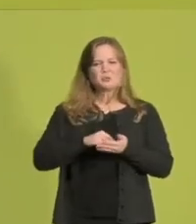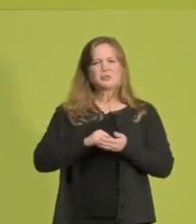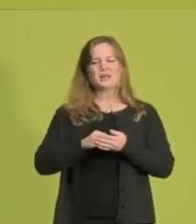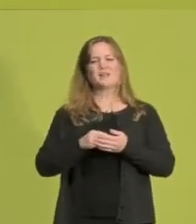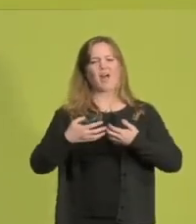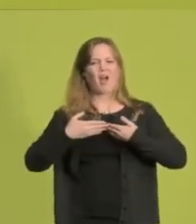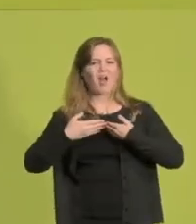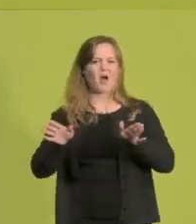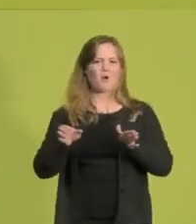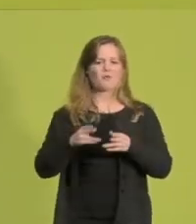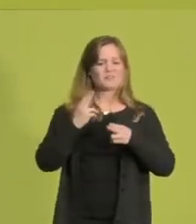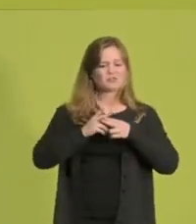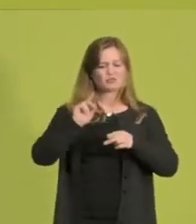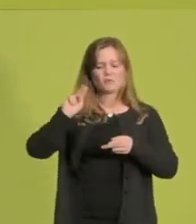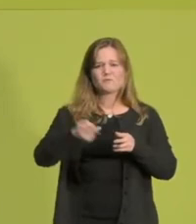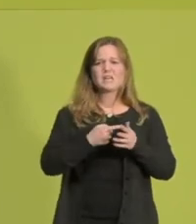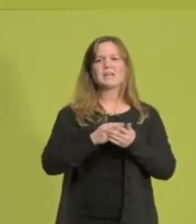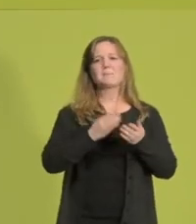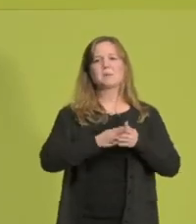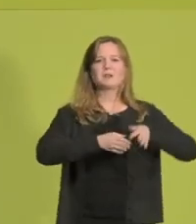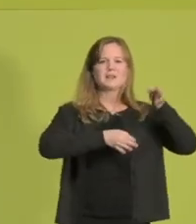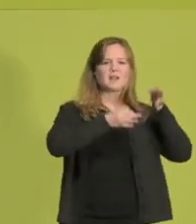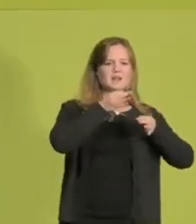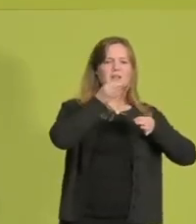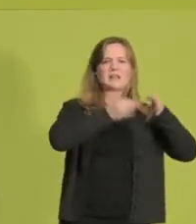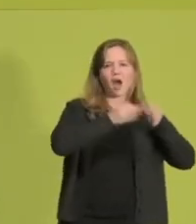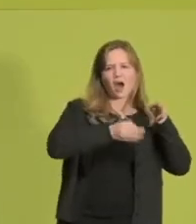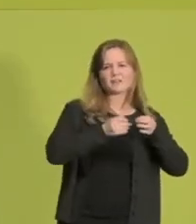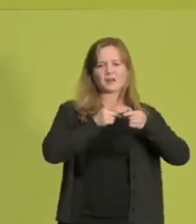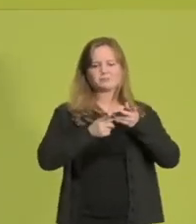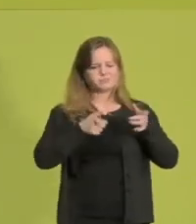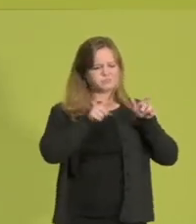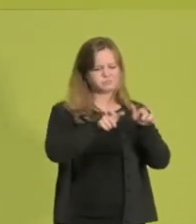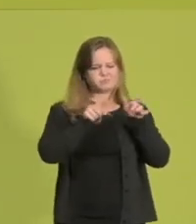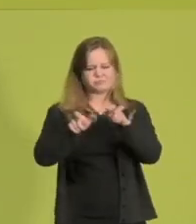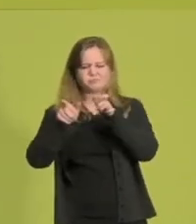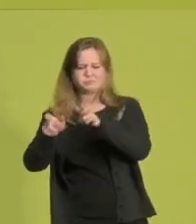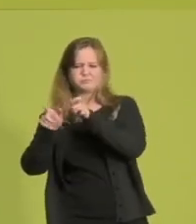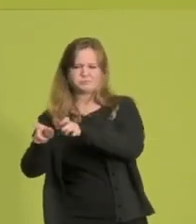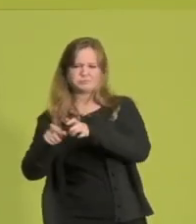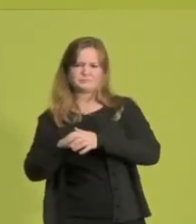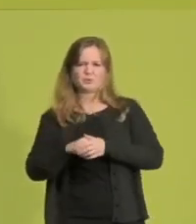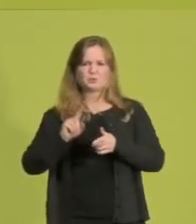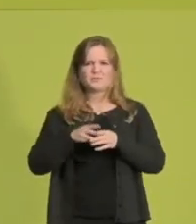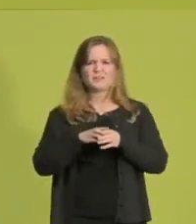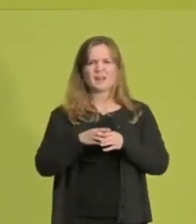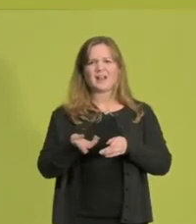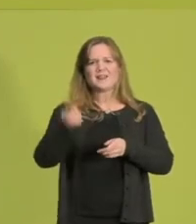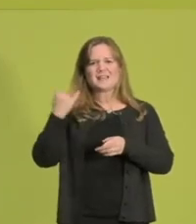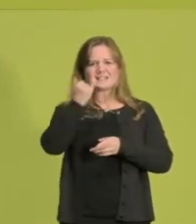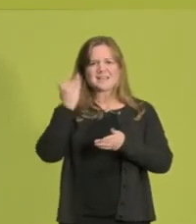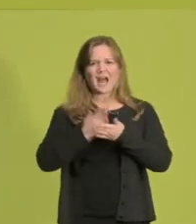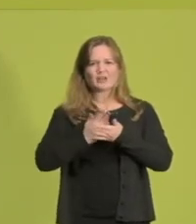wieder die Kulturschaffenden und die Spielstätten an den Rand drängt, wo schon wieder mit den Rezepten der ersten Welle